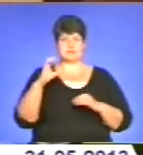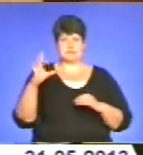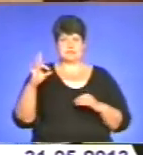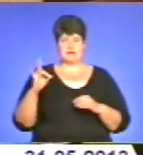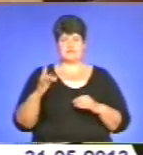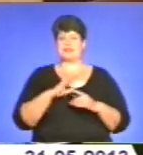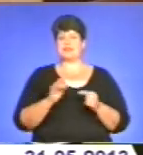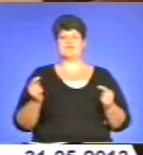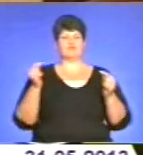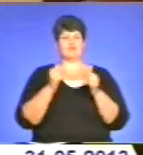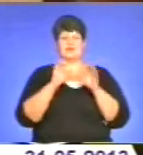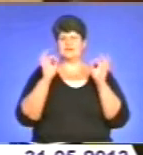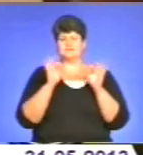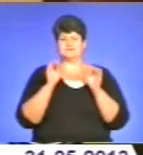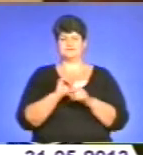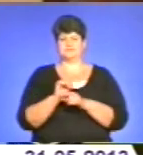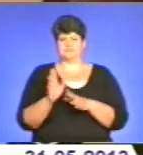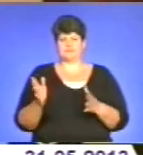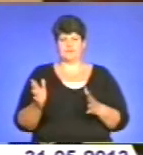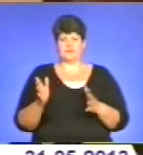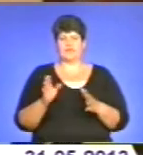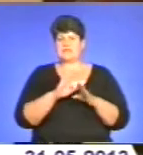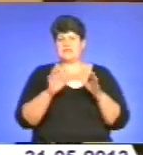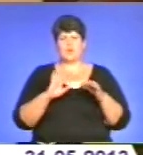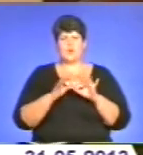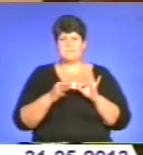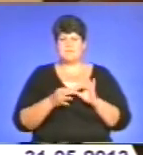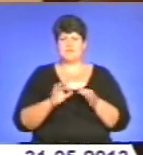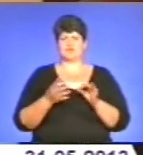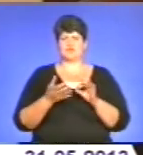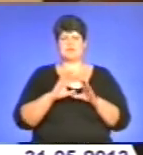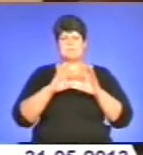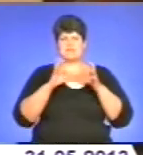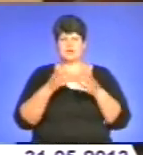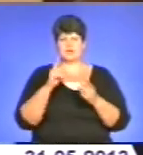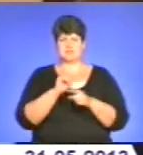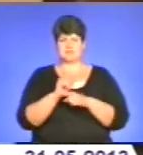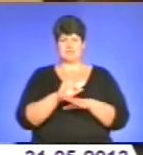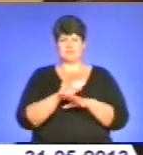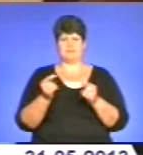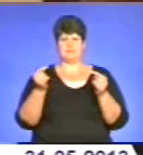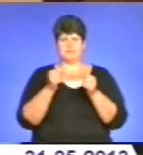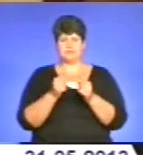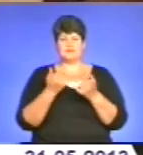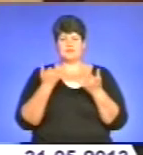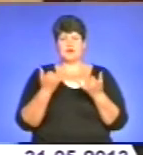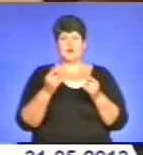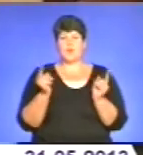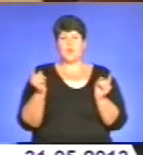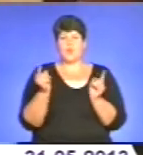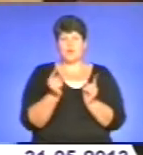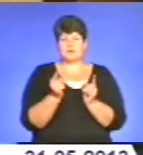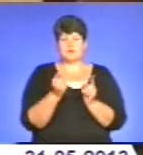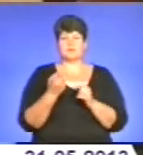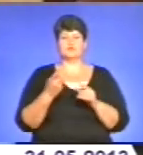-перше, не відповідає ніяким стандартам, ні олімпійським, ні міжнародним стандартам. По-перше, що вона закоротка, по